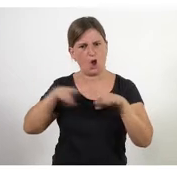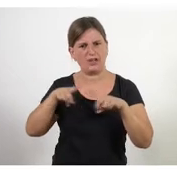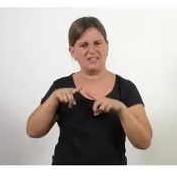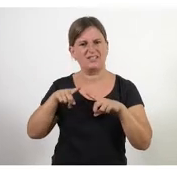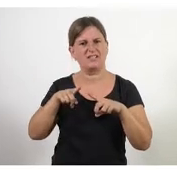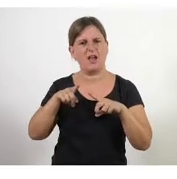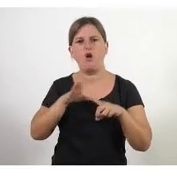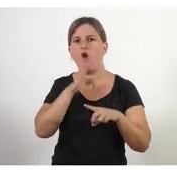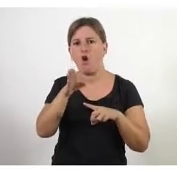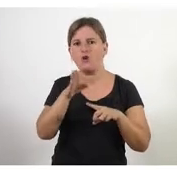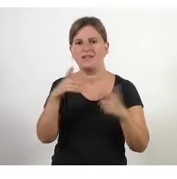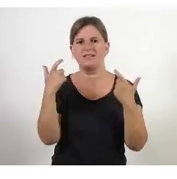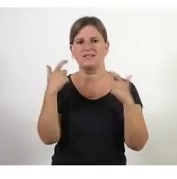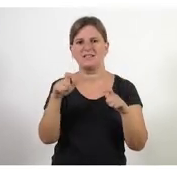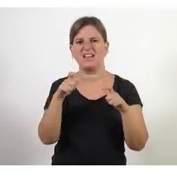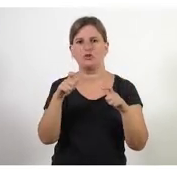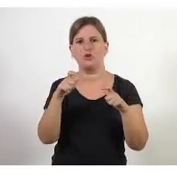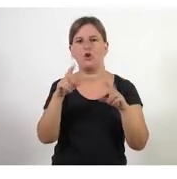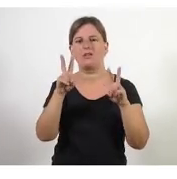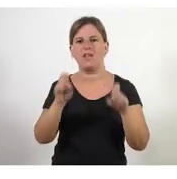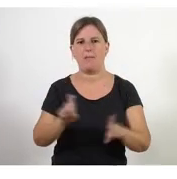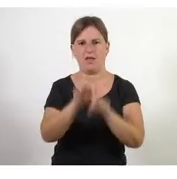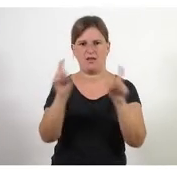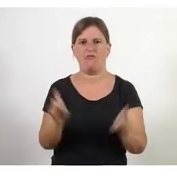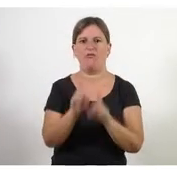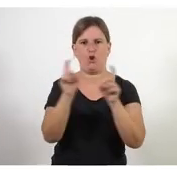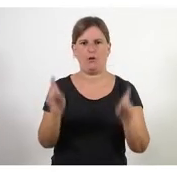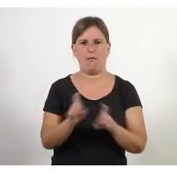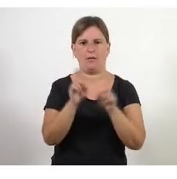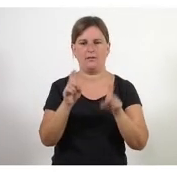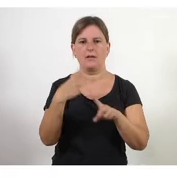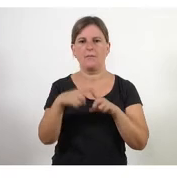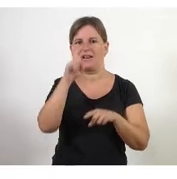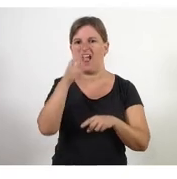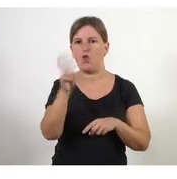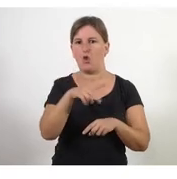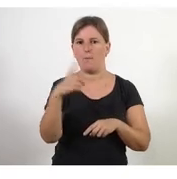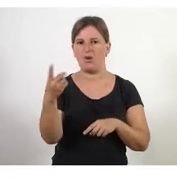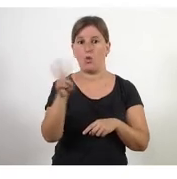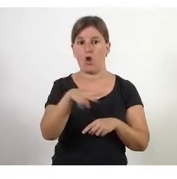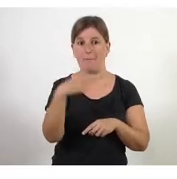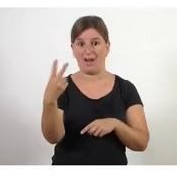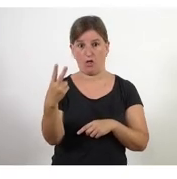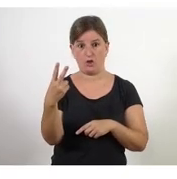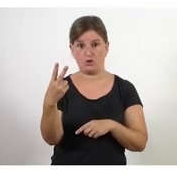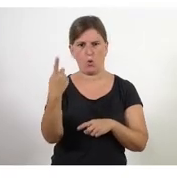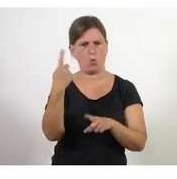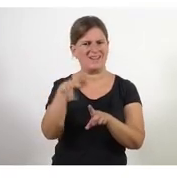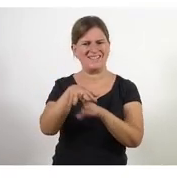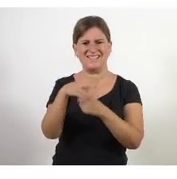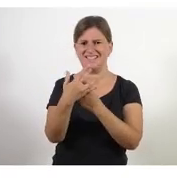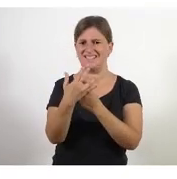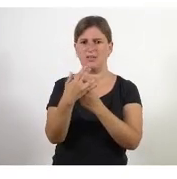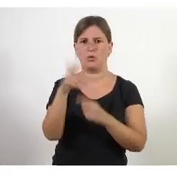i va ser el sector del desenvolupament informàtic perquè el 2001-2002 va haver una situació